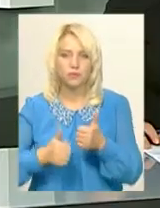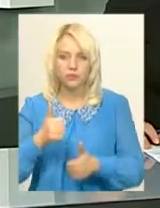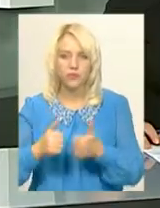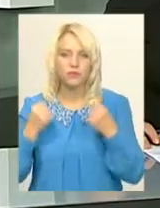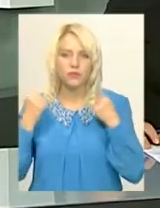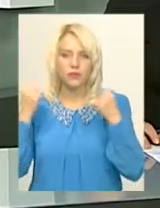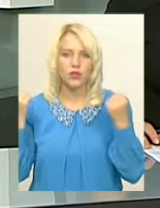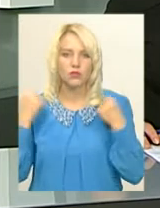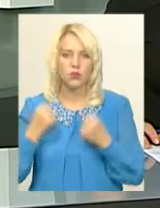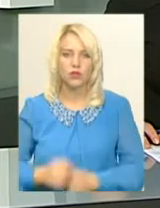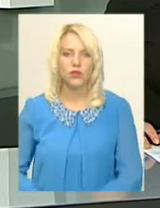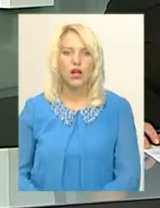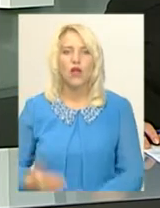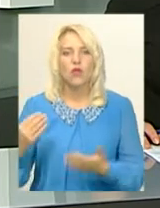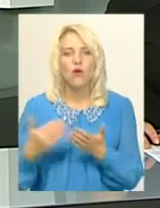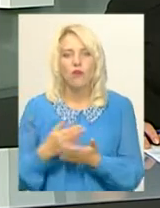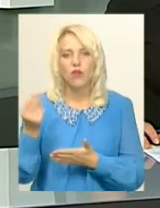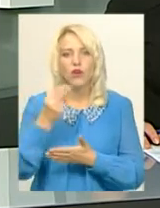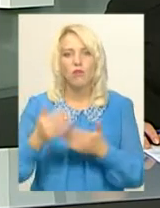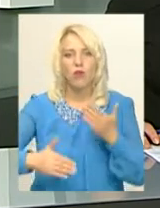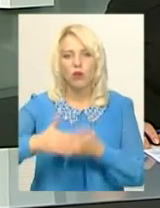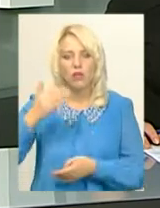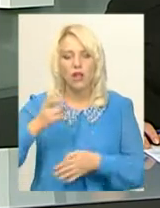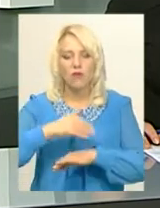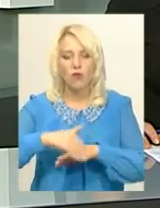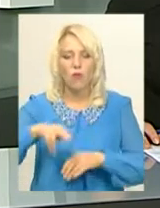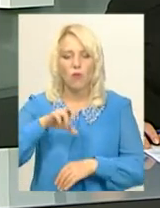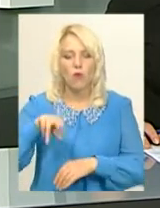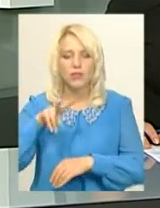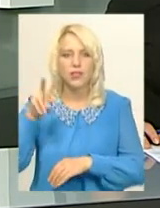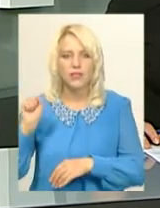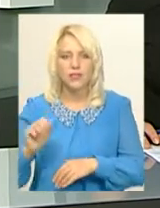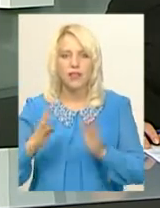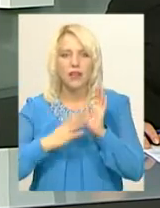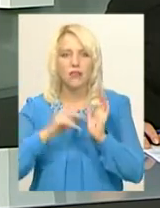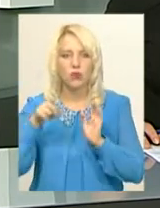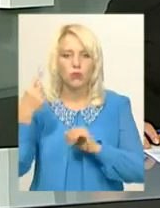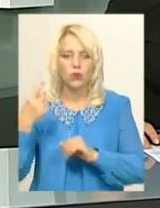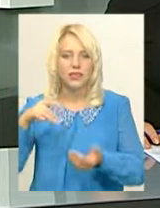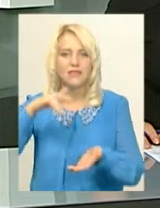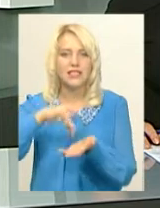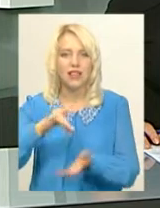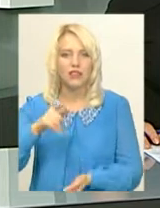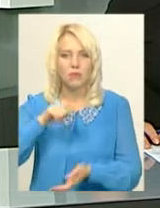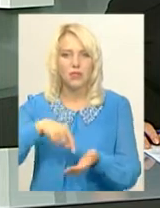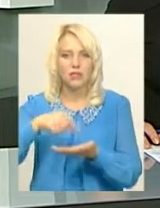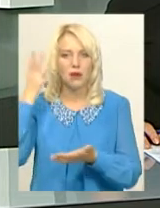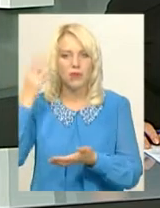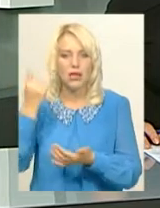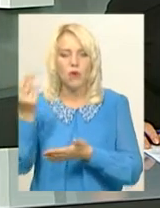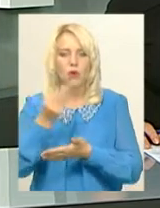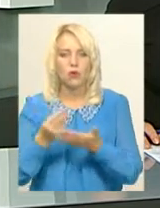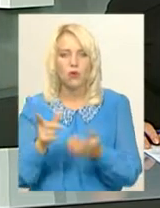Новий мурал з'явиться на стіні будинку, що на вулиці Подільській, 9-1 у центрі Хмельницького. Наразі його малюють подружжя